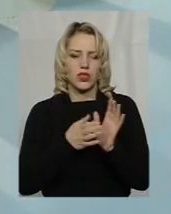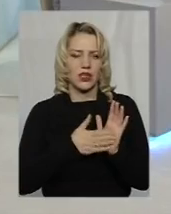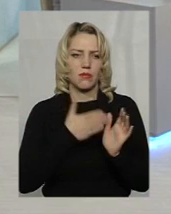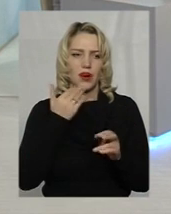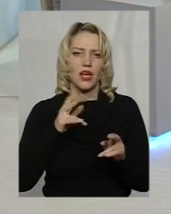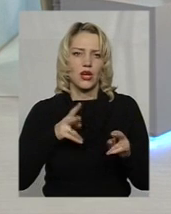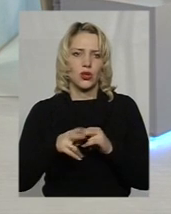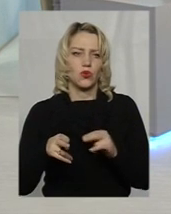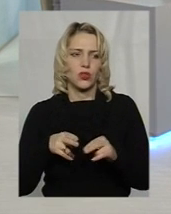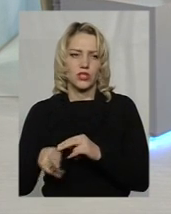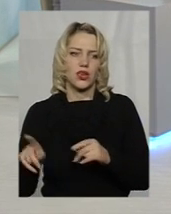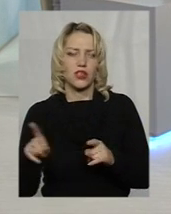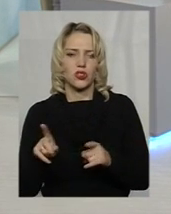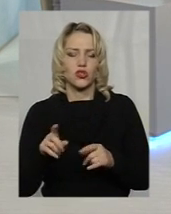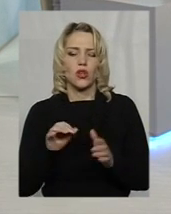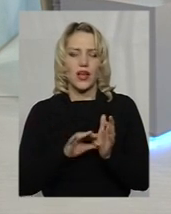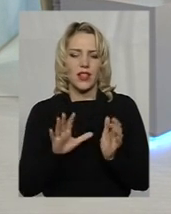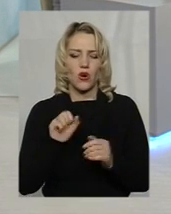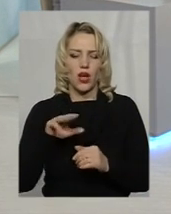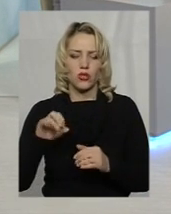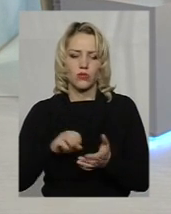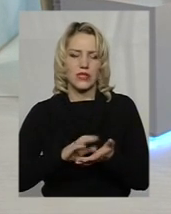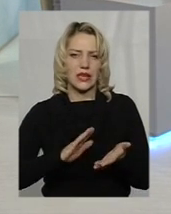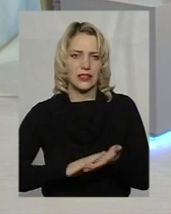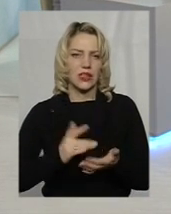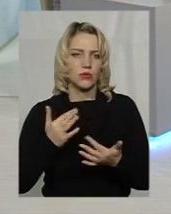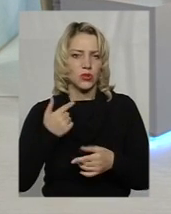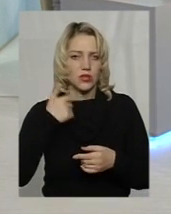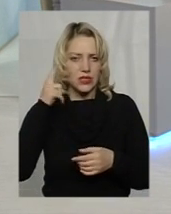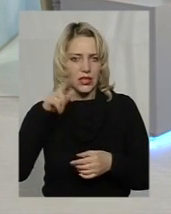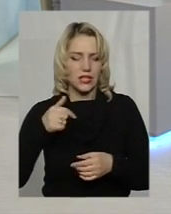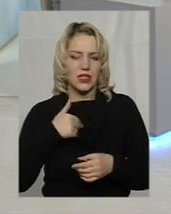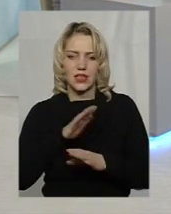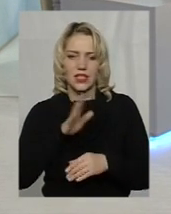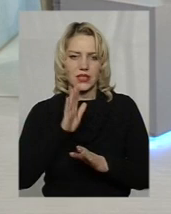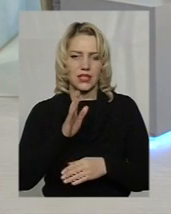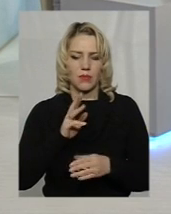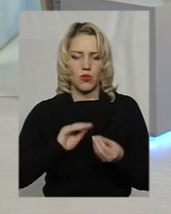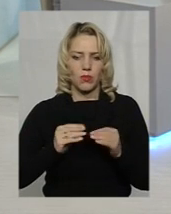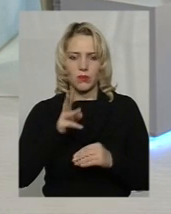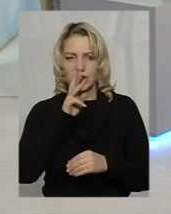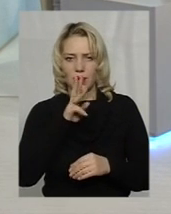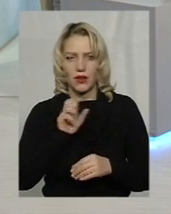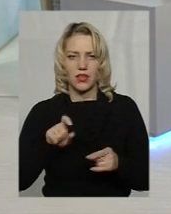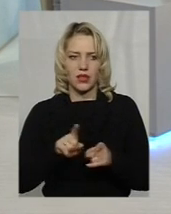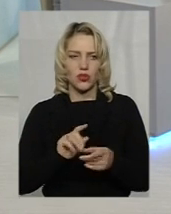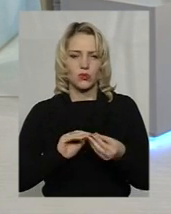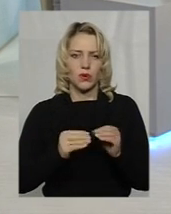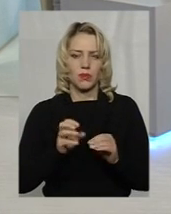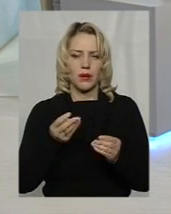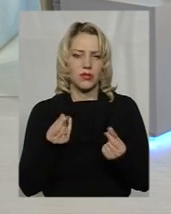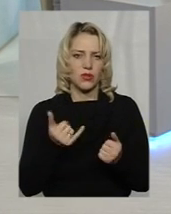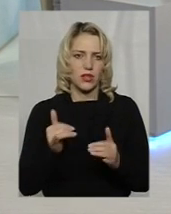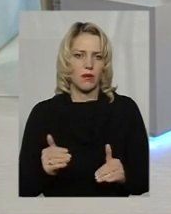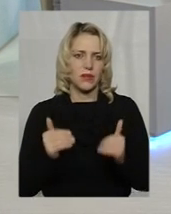урізають ті речі, які АЕС закладає, тому що, наскільки я знаю, не тільки з зарплатами проблема, а проблема так само з коштами на